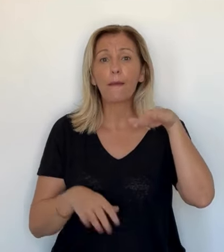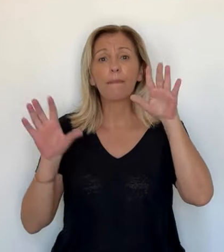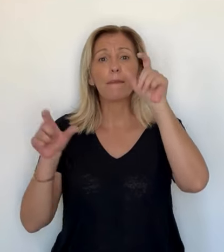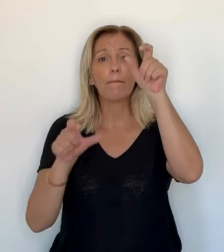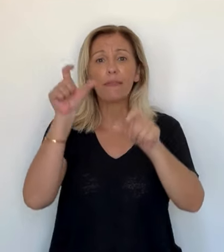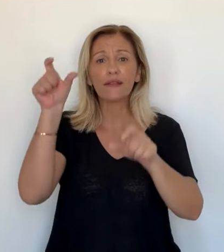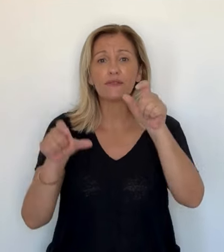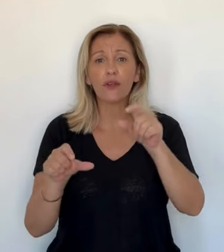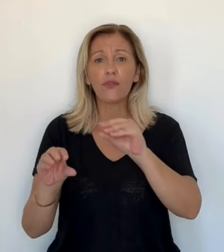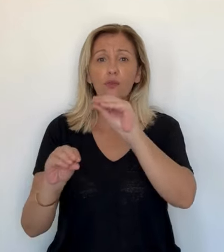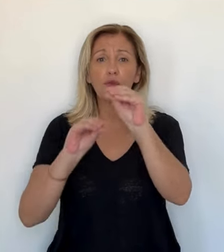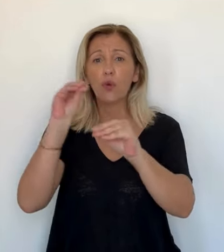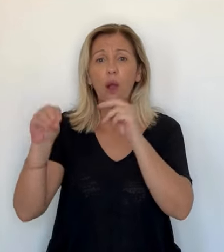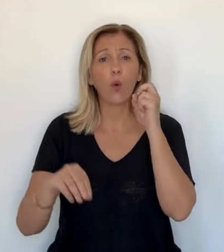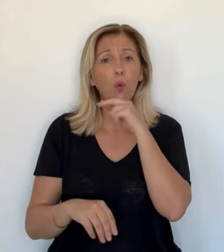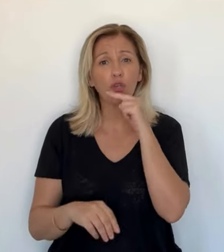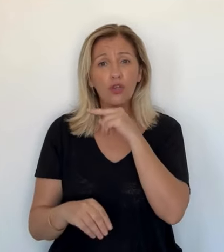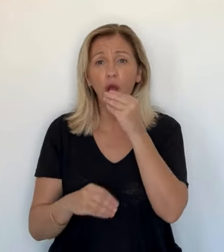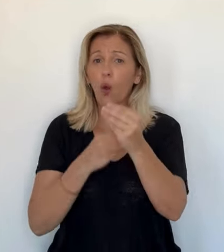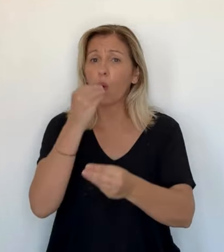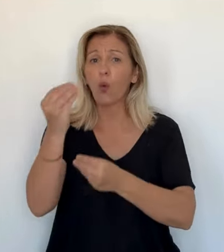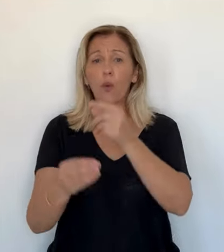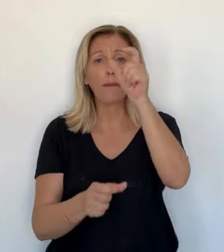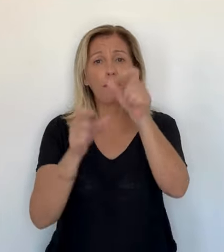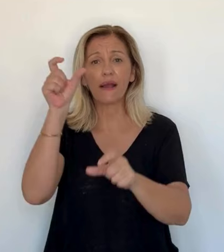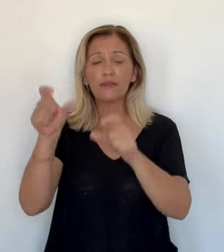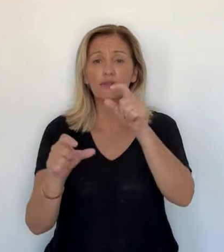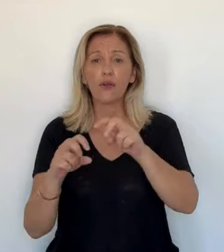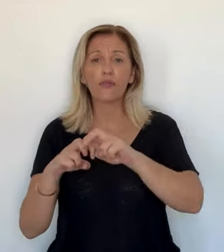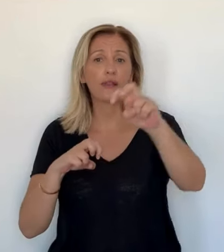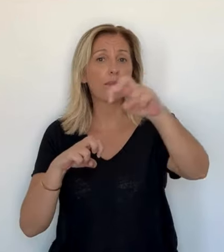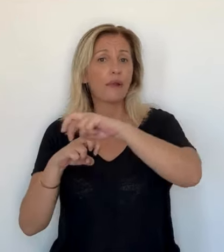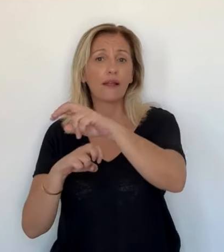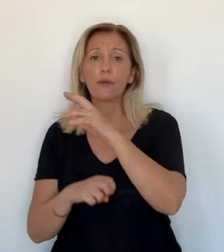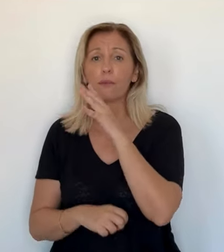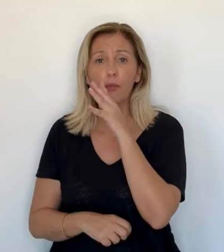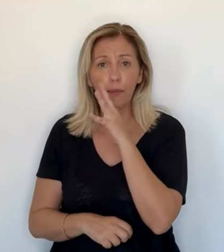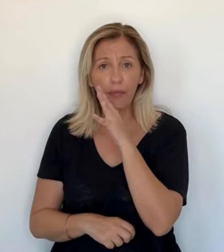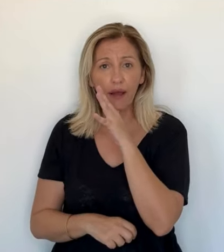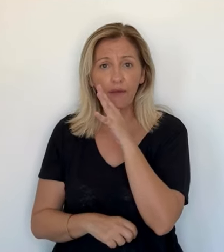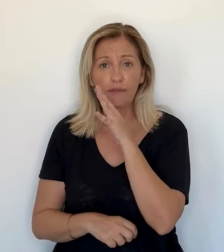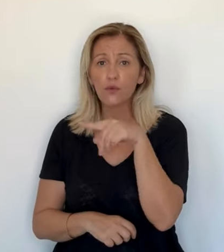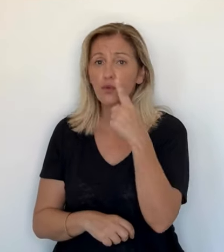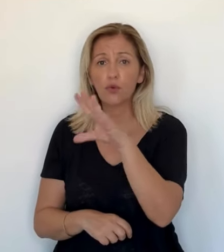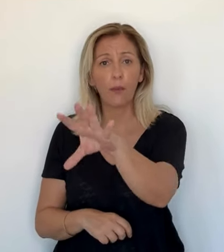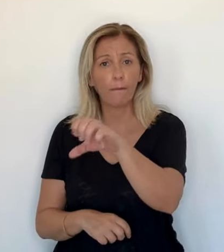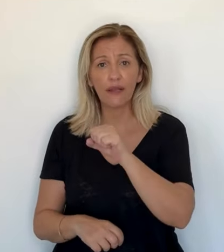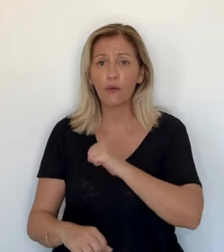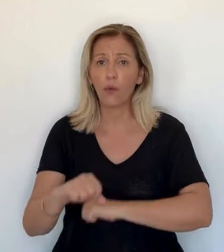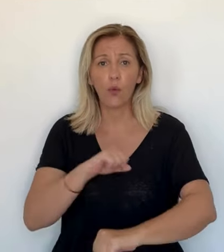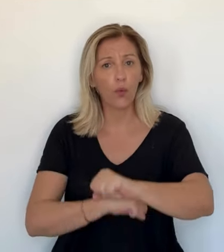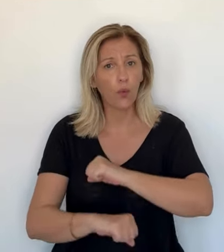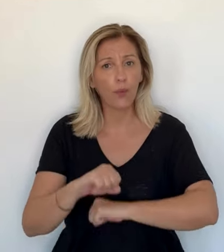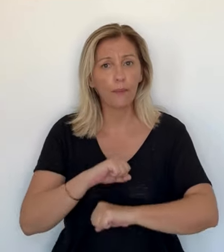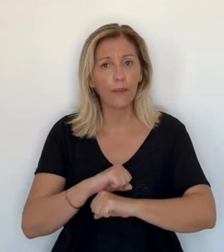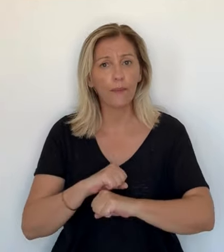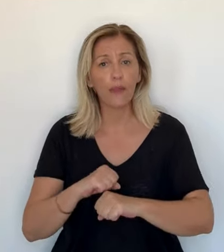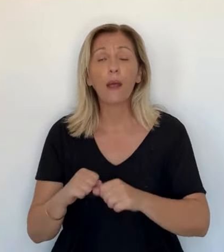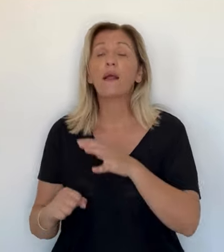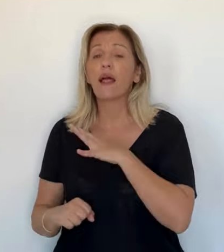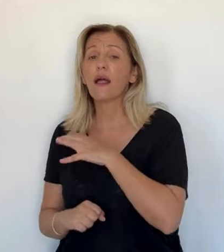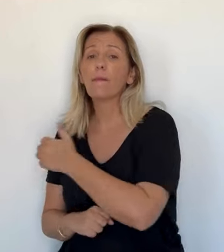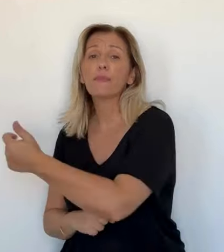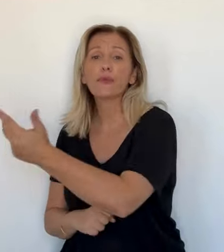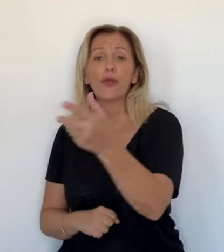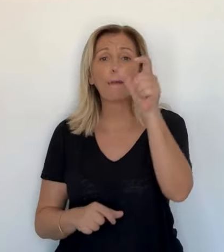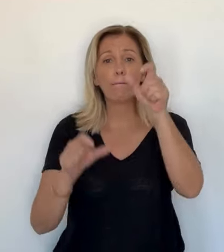situation d'urgence, que ce soit des traitements avisés, antalgiques, décompressifs ou des patients qui ne sont pas en état cliniquement de se